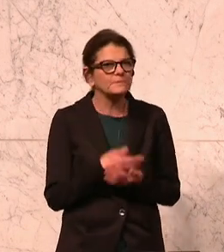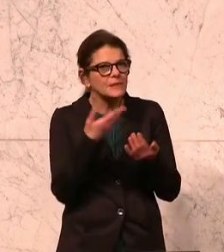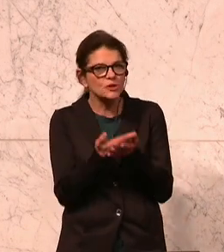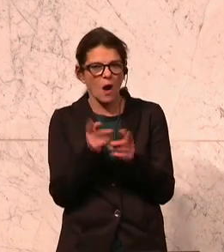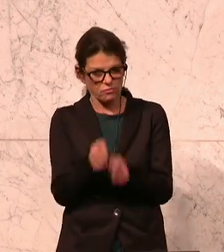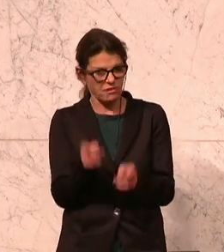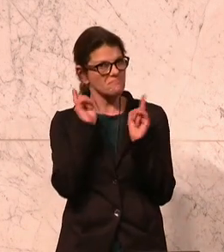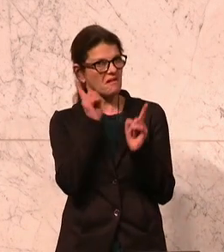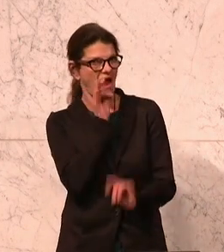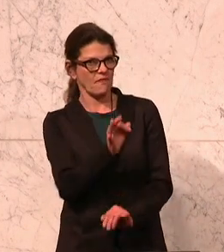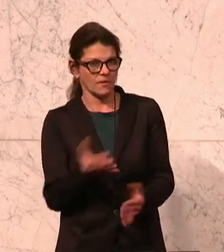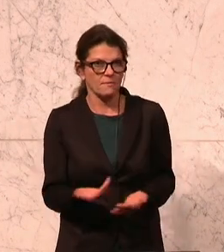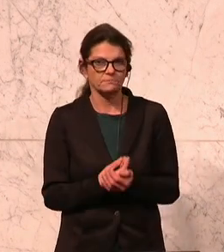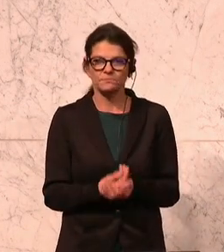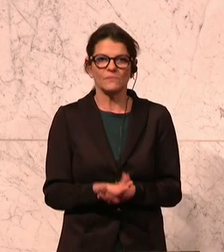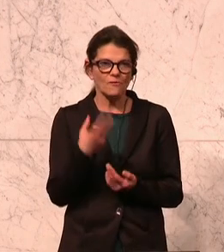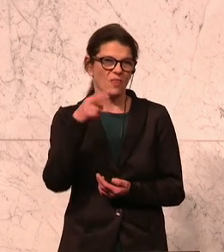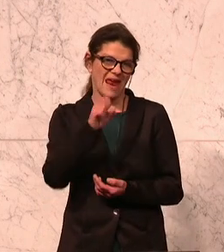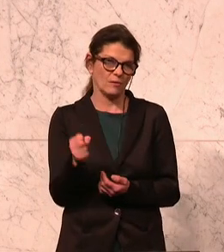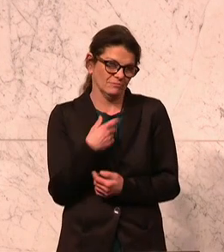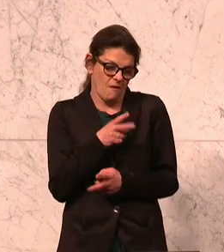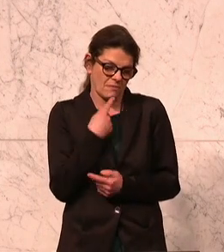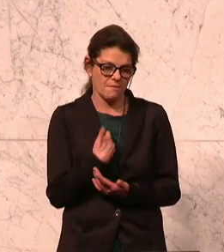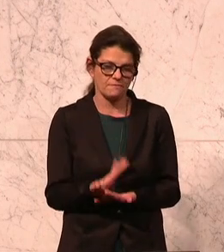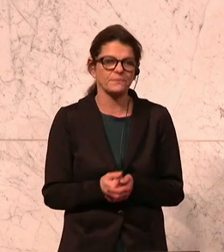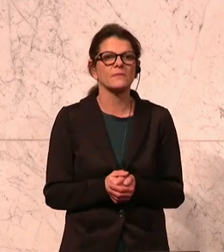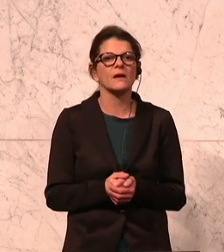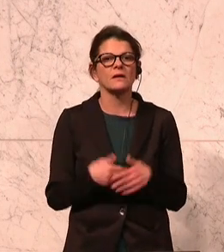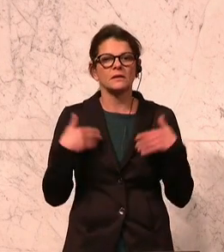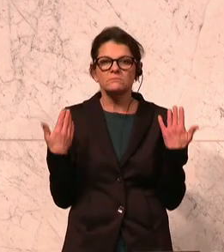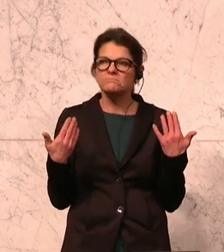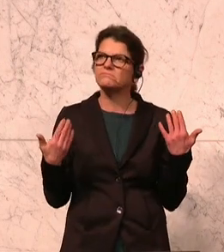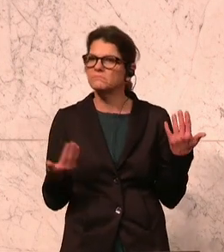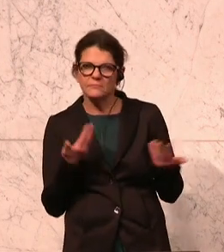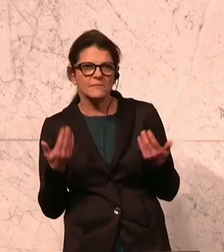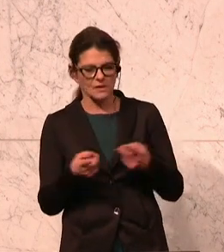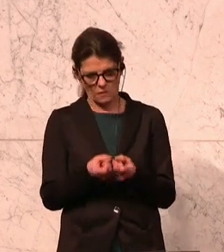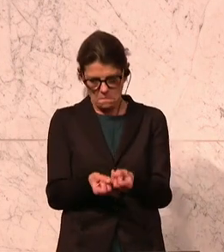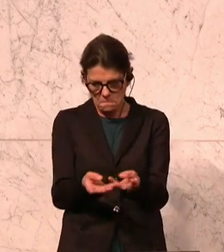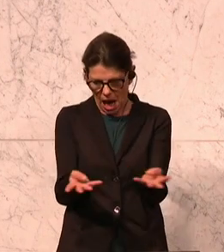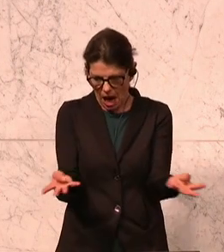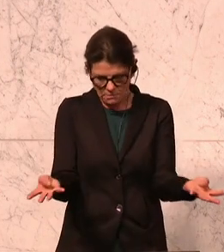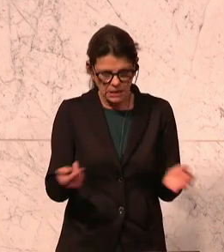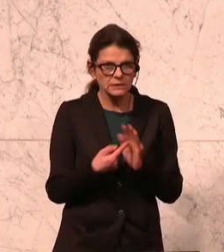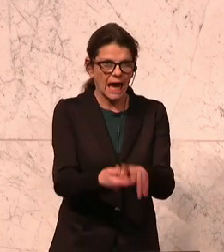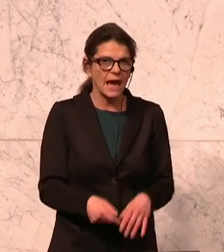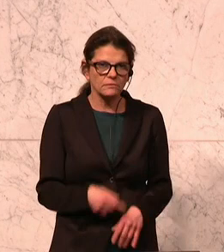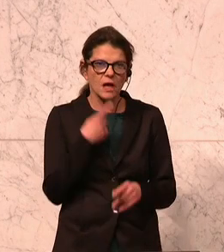dringliche Anfrage der Neos, muss ich sagen. Da wird ein Spektrum aufgezogen an